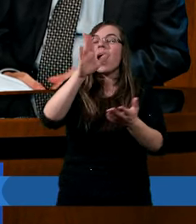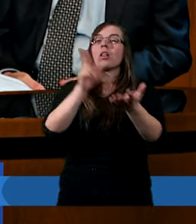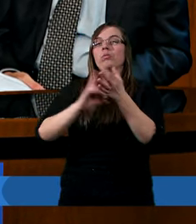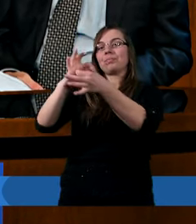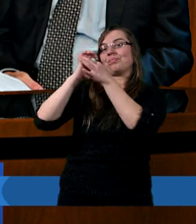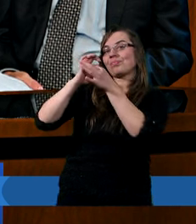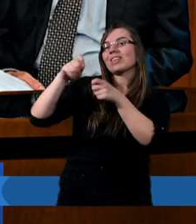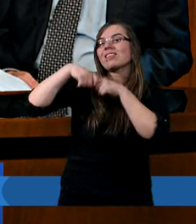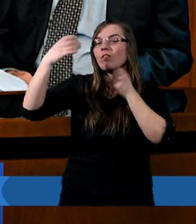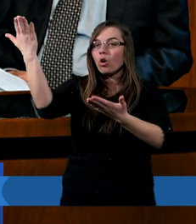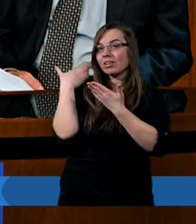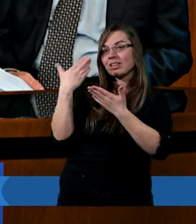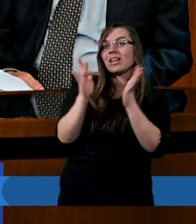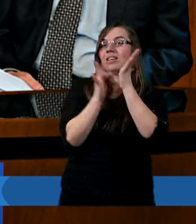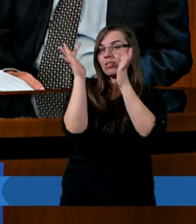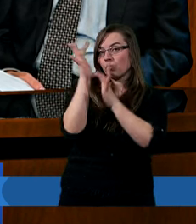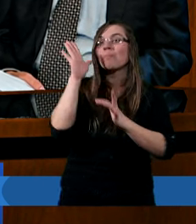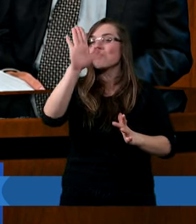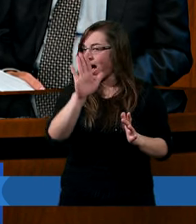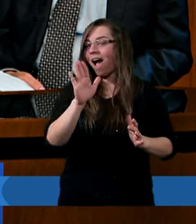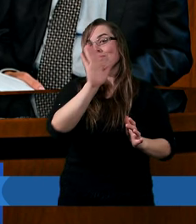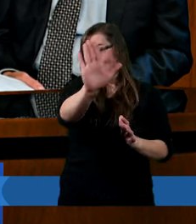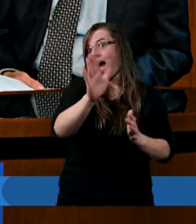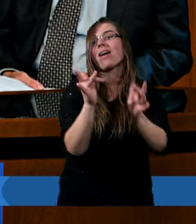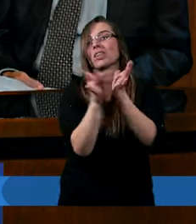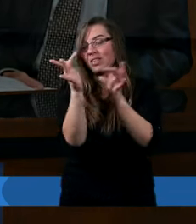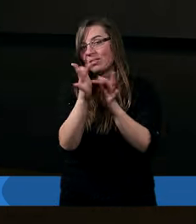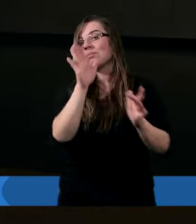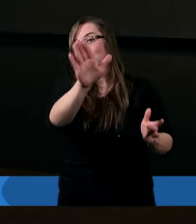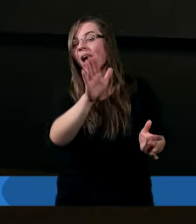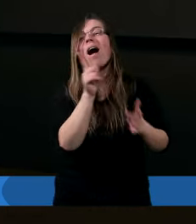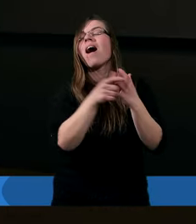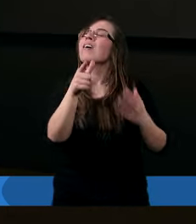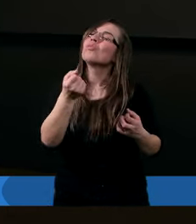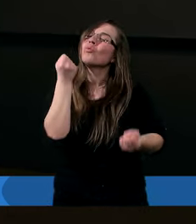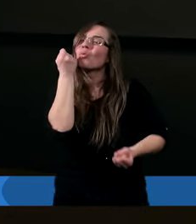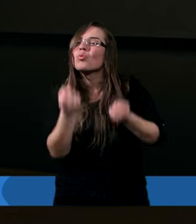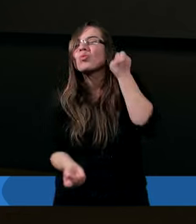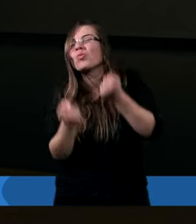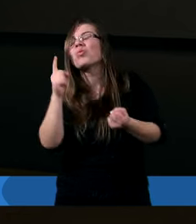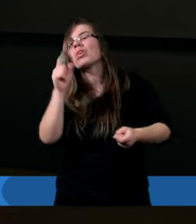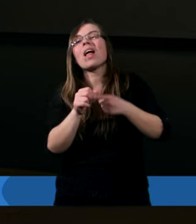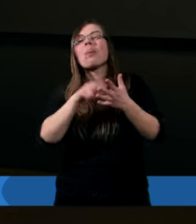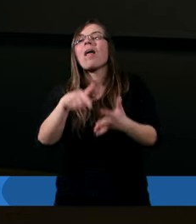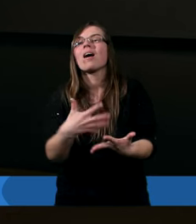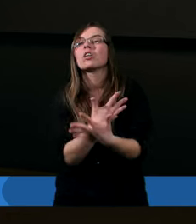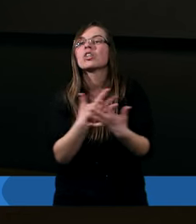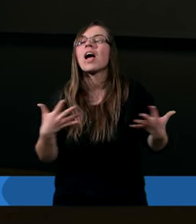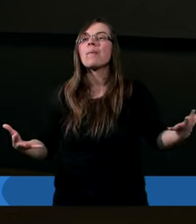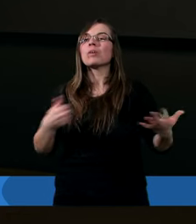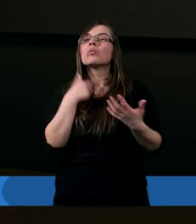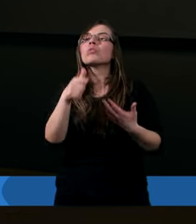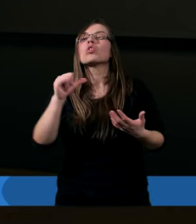związałeś. Masz Jezusa Chrystusa. No, ale tak trudno to jest na tej ziemi, żeby